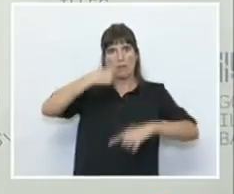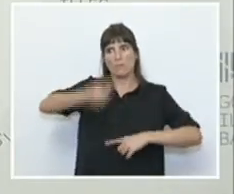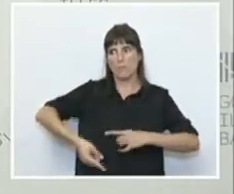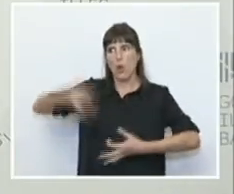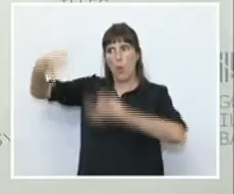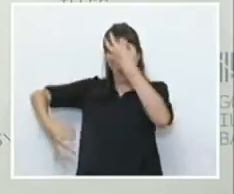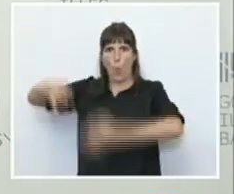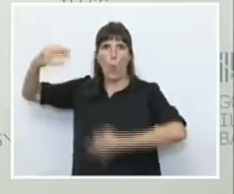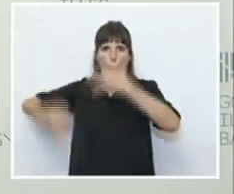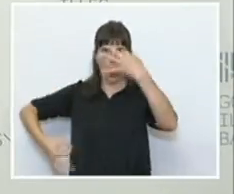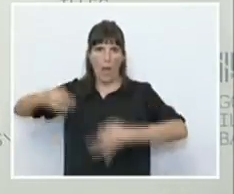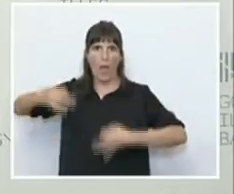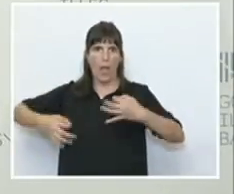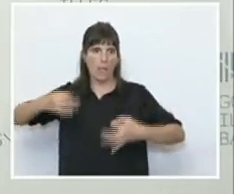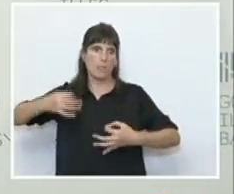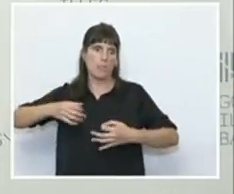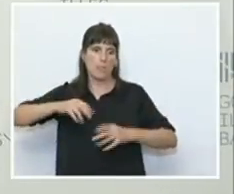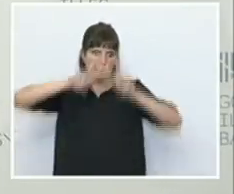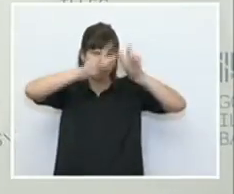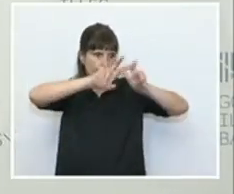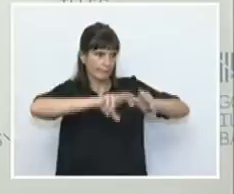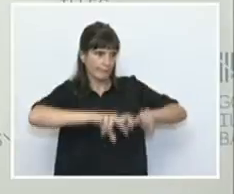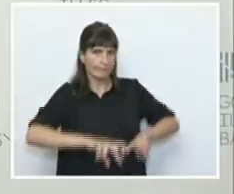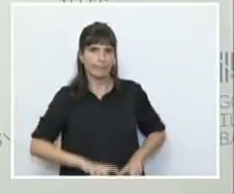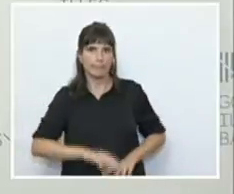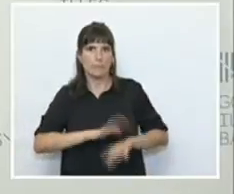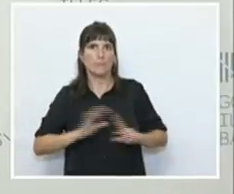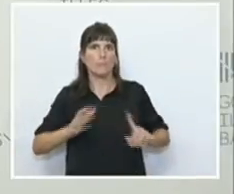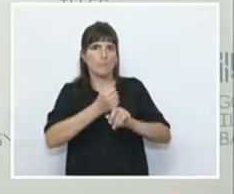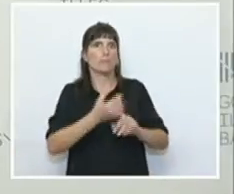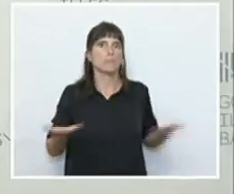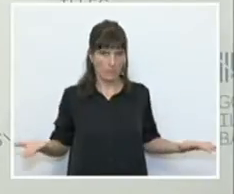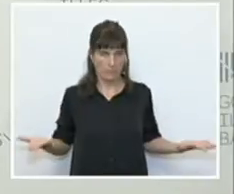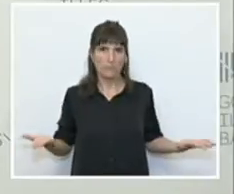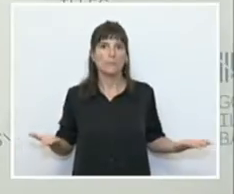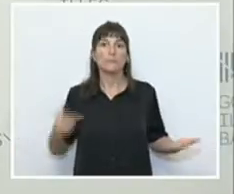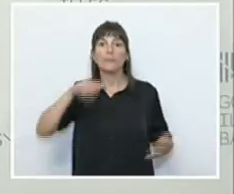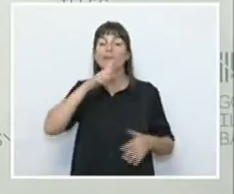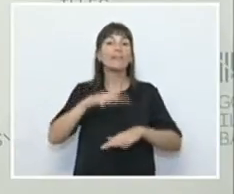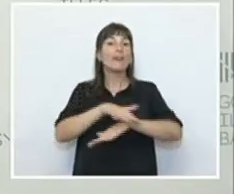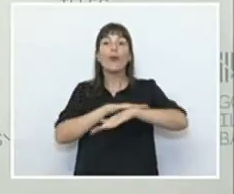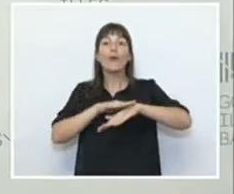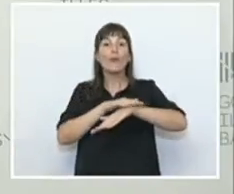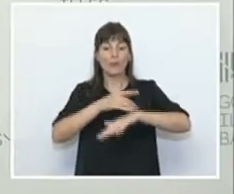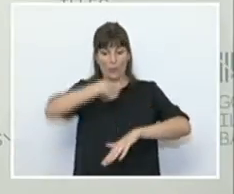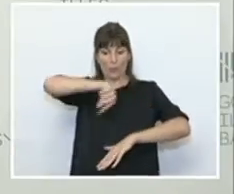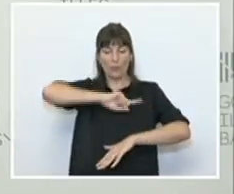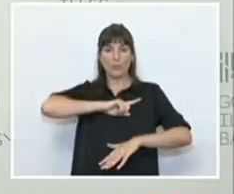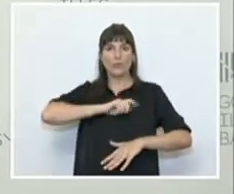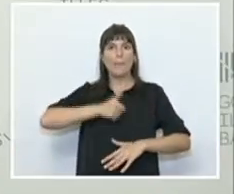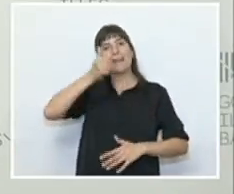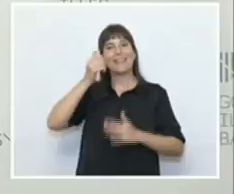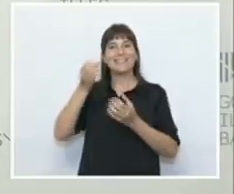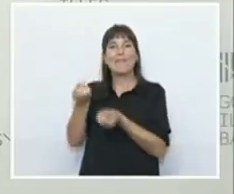i arribar fins al final d'allò que s'hi pugui estar investigant, si bé com a govern de les Illes en aquests moments no tenint ni més dades ni més